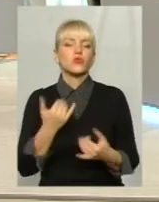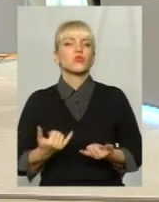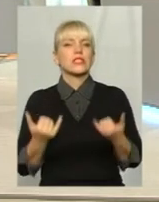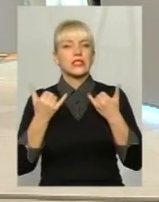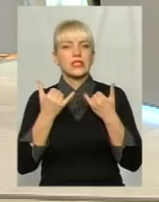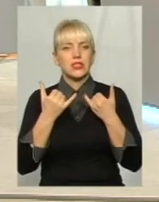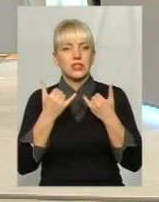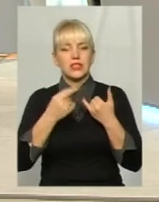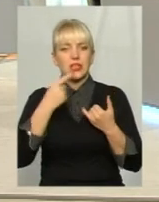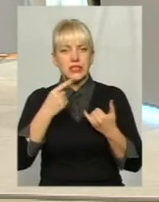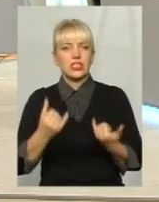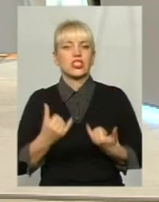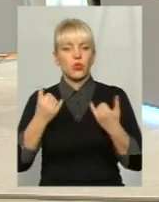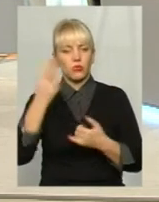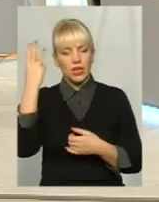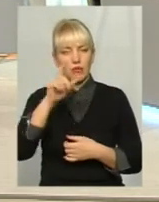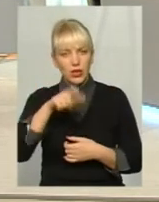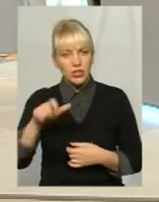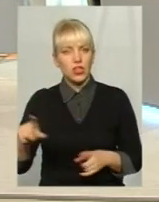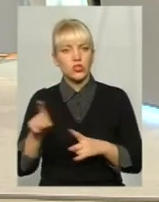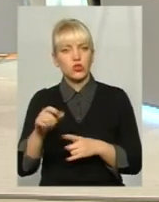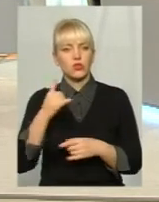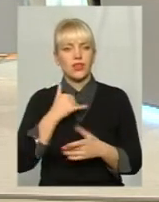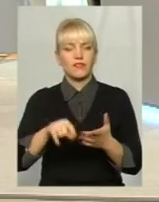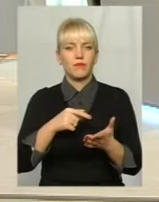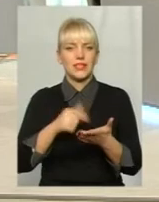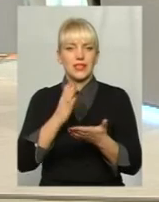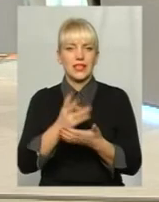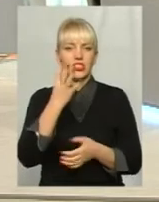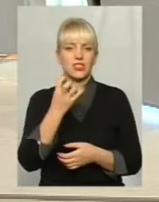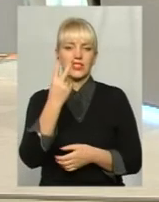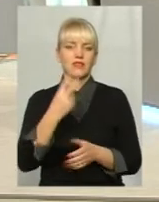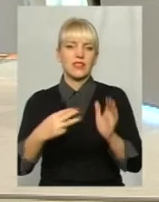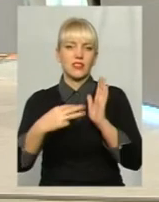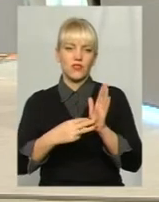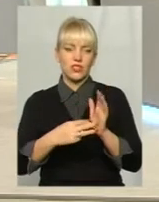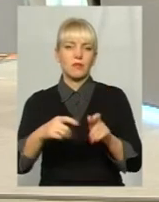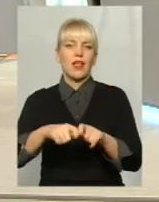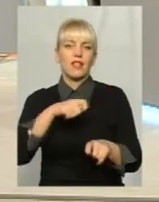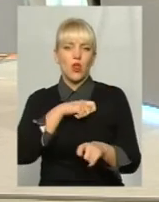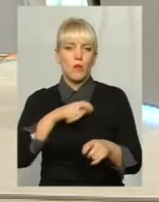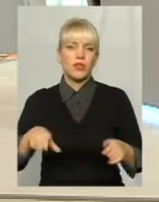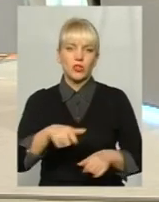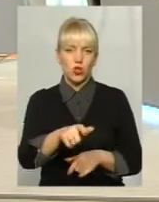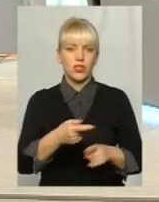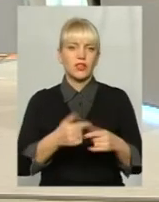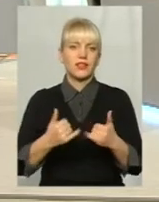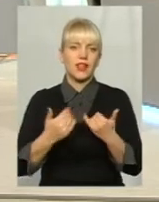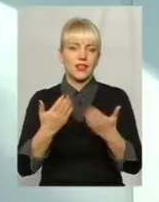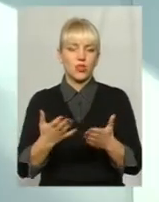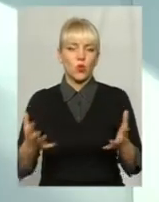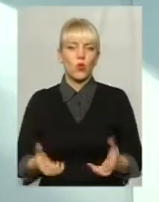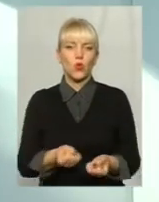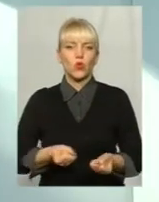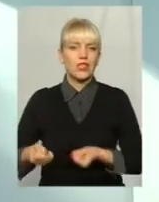Хочу надати інформацію хмельничанам, що в нас місці є 428 кілометрів доріг. Для їх утримання, ну, так як ми